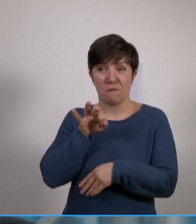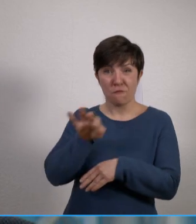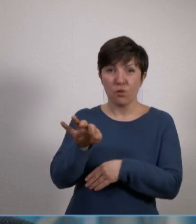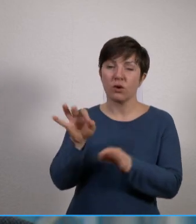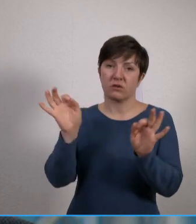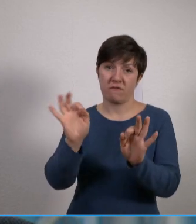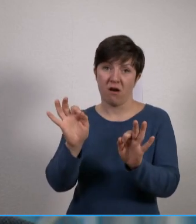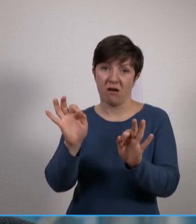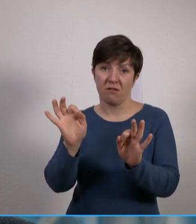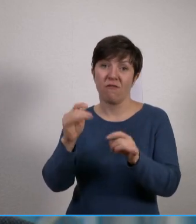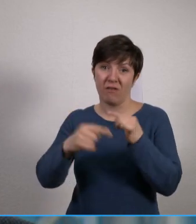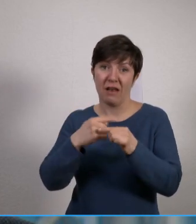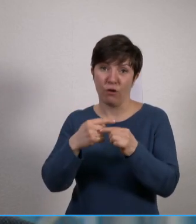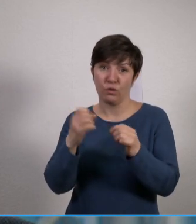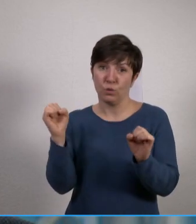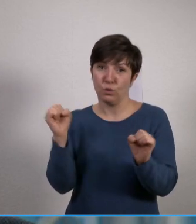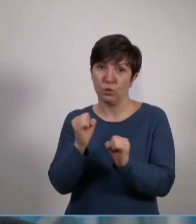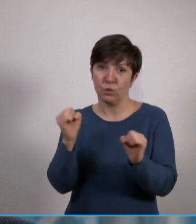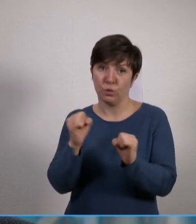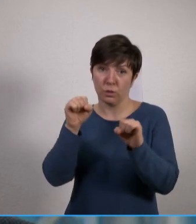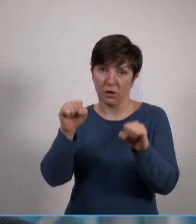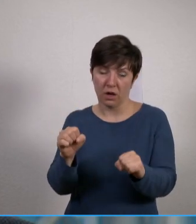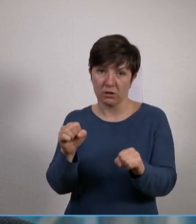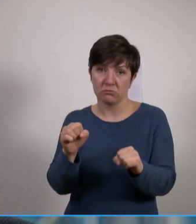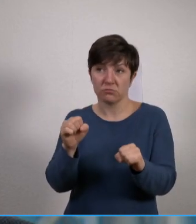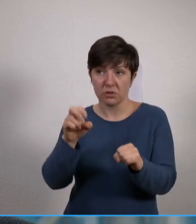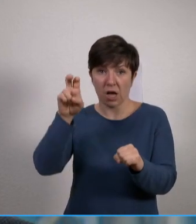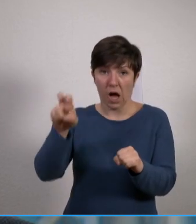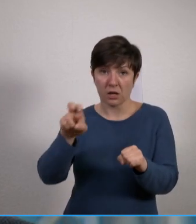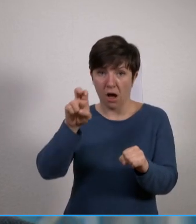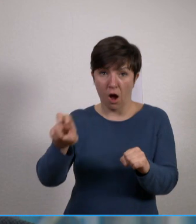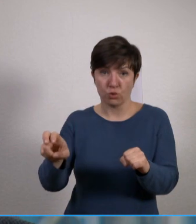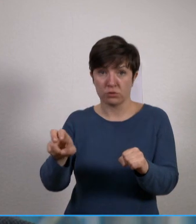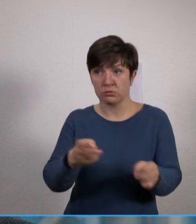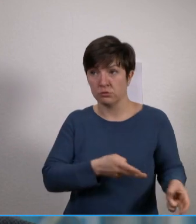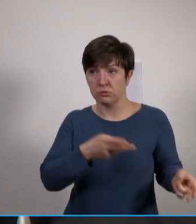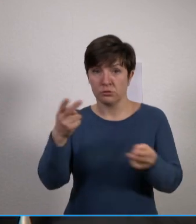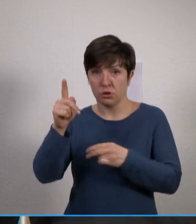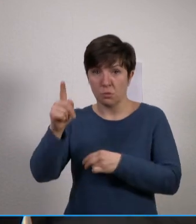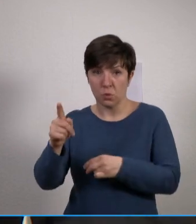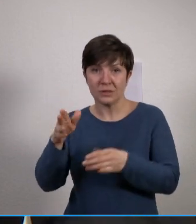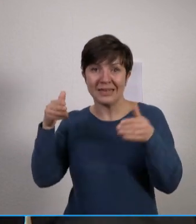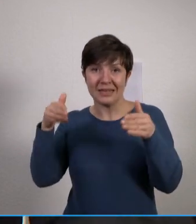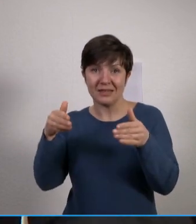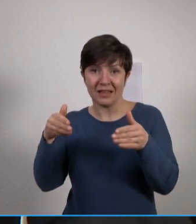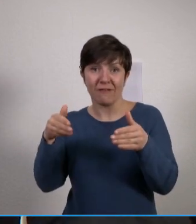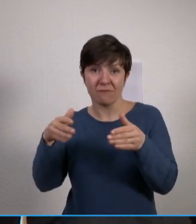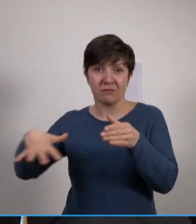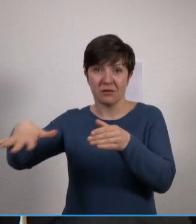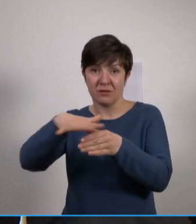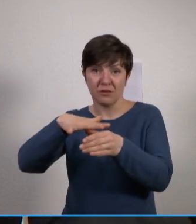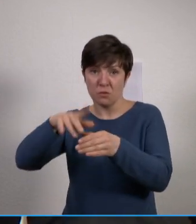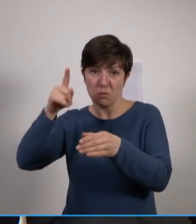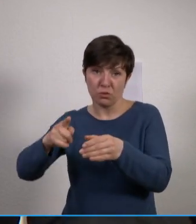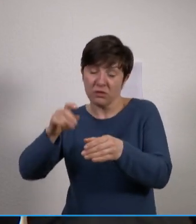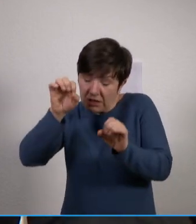dann auch mit einer gewissen Belastung des stationären, auch des intensivmedizinischen Bereichs zu rechnen haben. Kommen wir mal zum aktuellen Versorgungsbedarf und